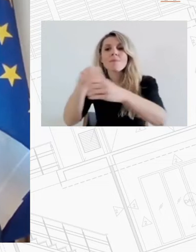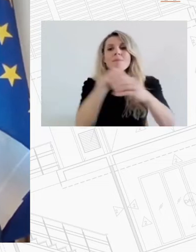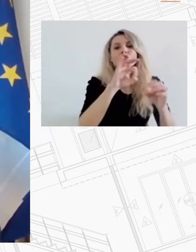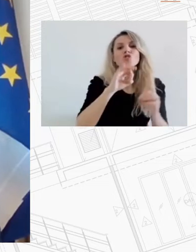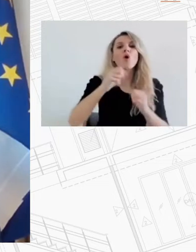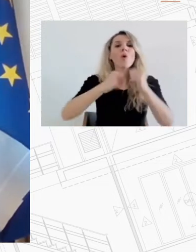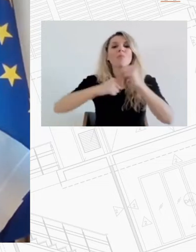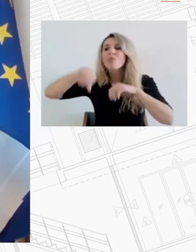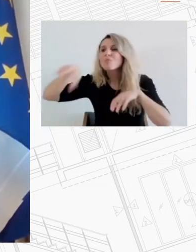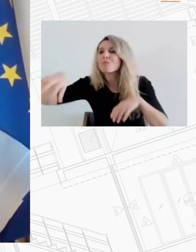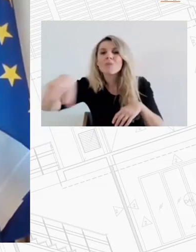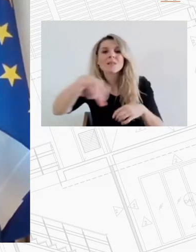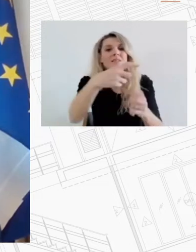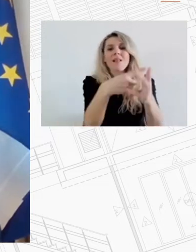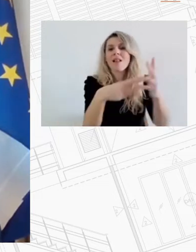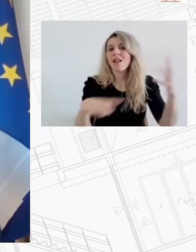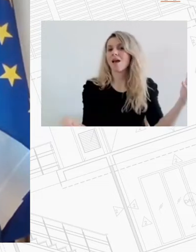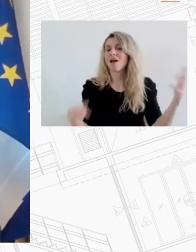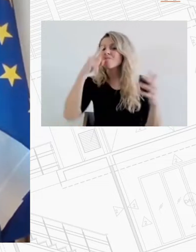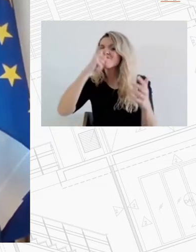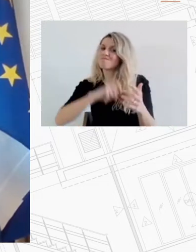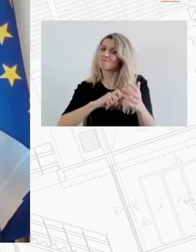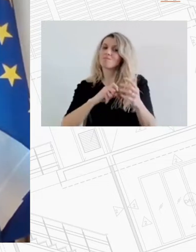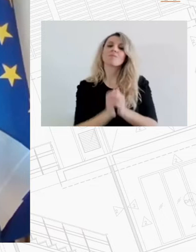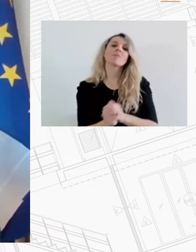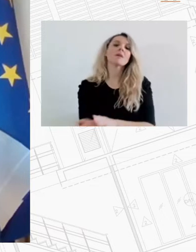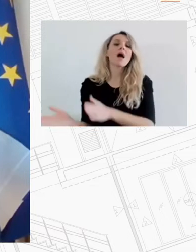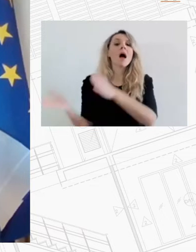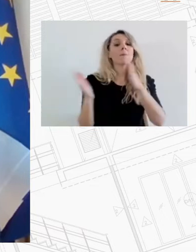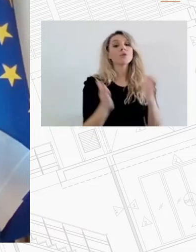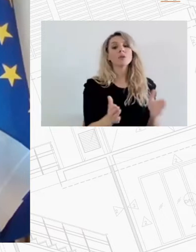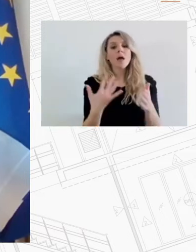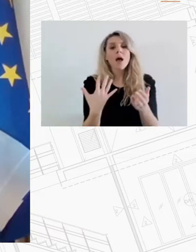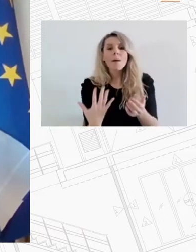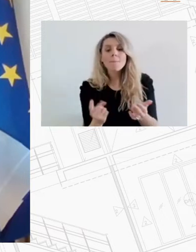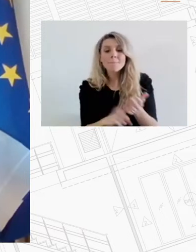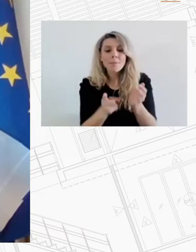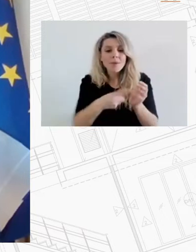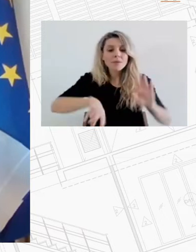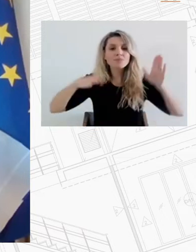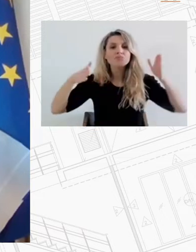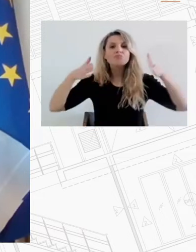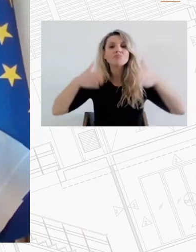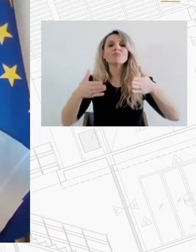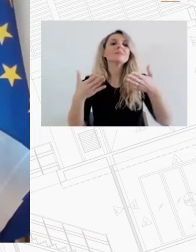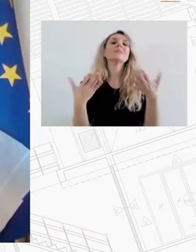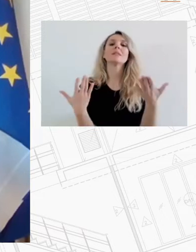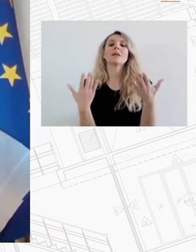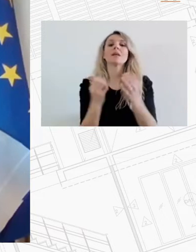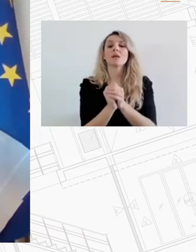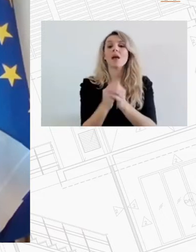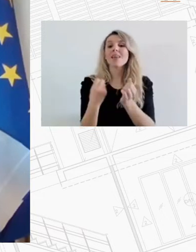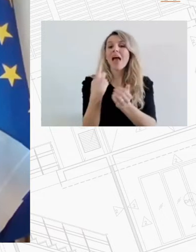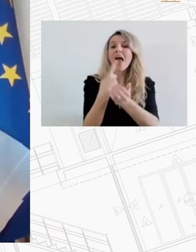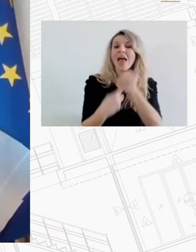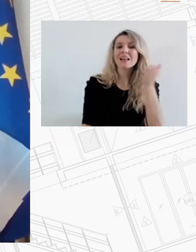είναι και τα προβλήματα και οι προκλήσεις που αντιμετωπίζουμε που εστιάζονται ουσιαστικά στην έλλειψη κοινωνικής